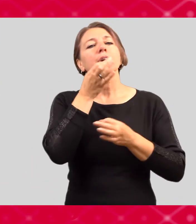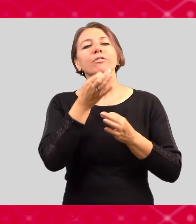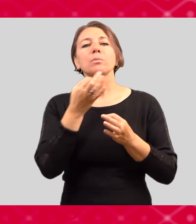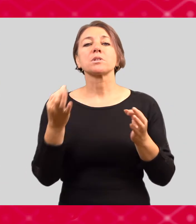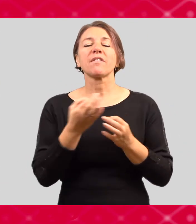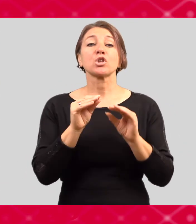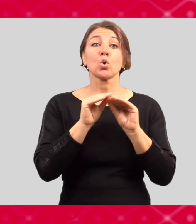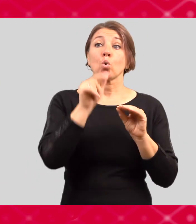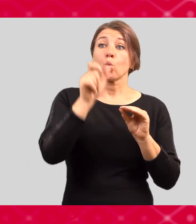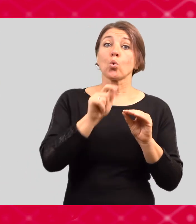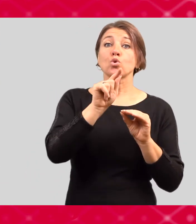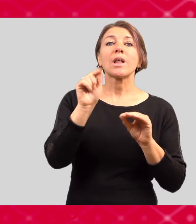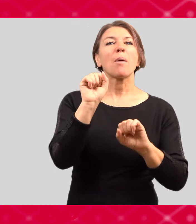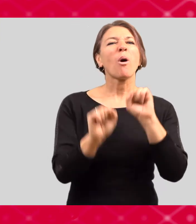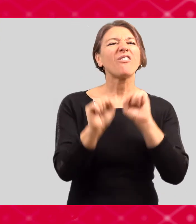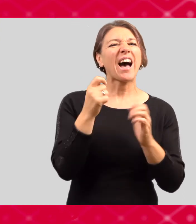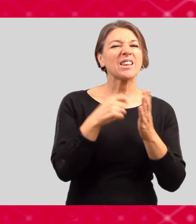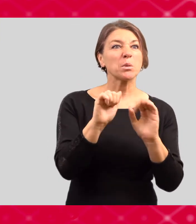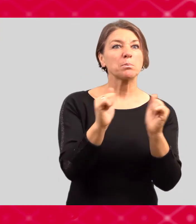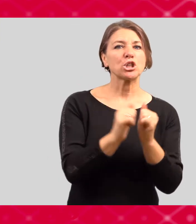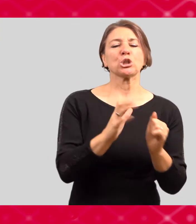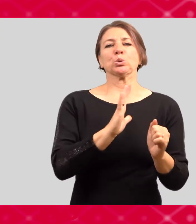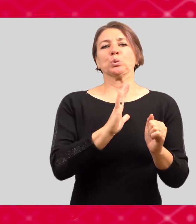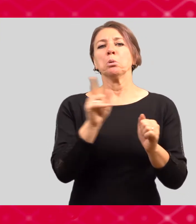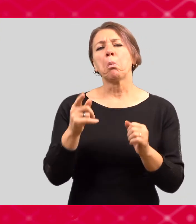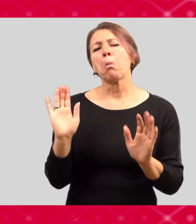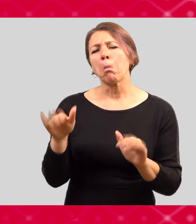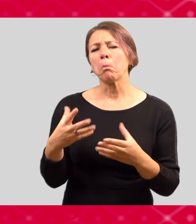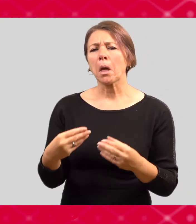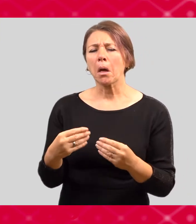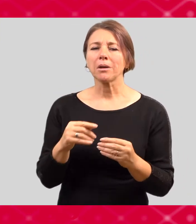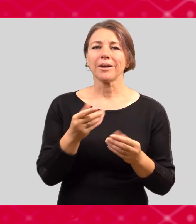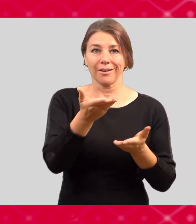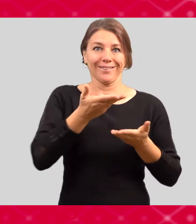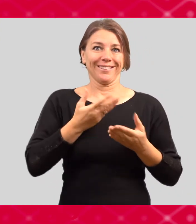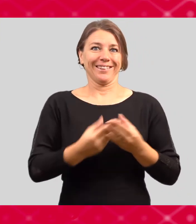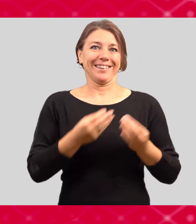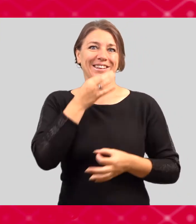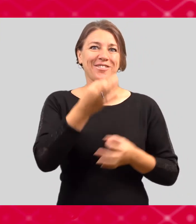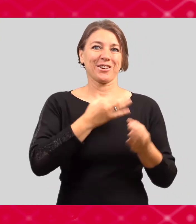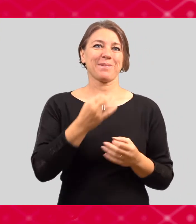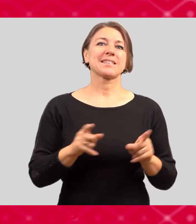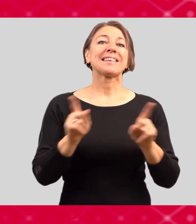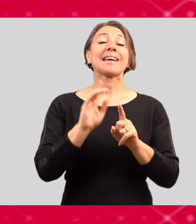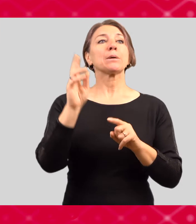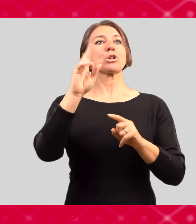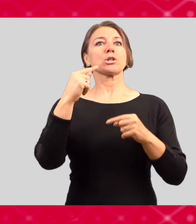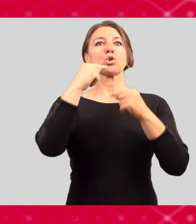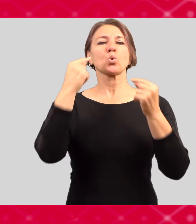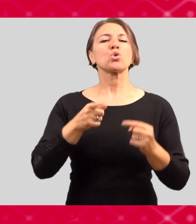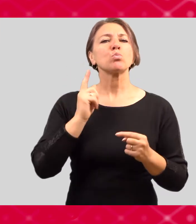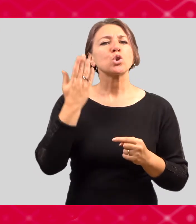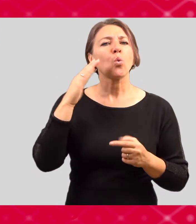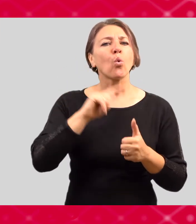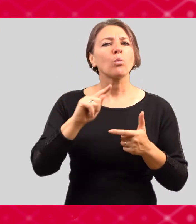třeba, který vyučující je jak přísný a jaké je potřeba mít znalosti na